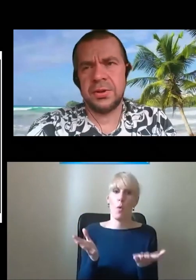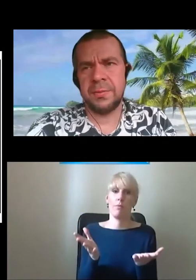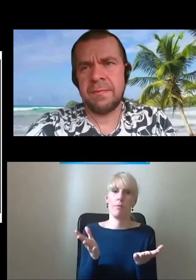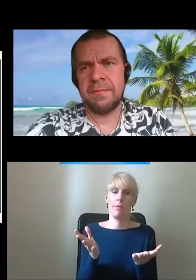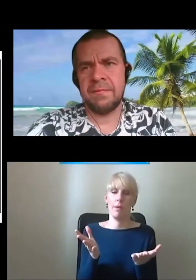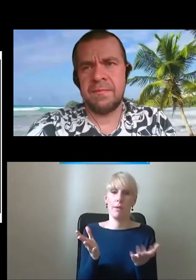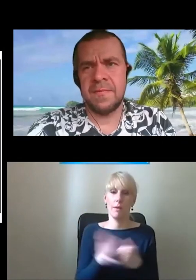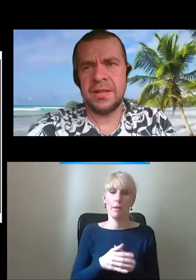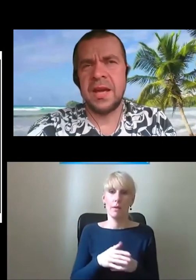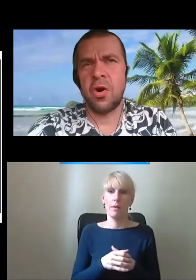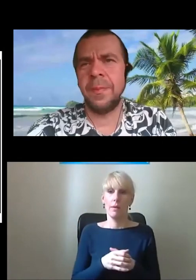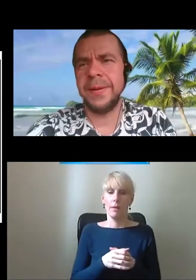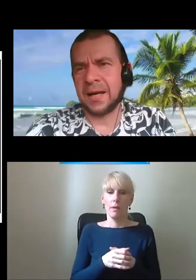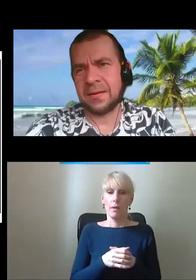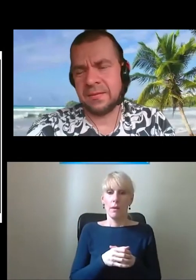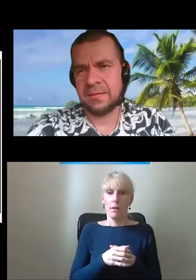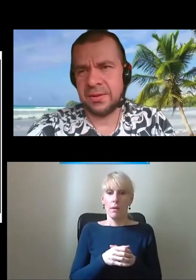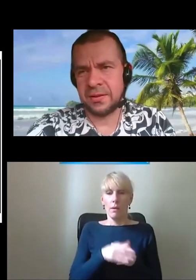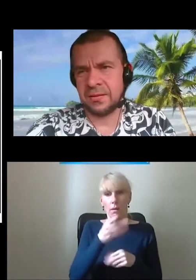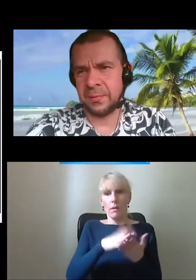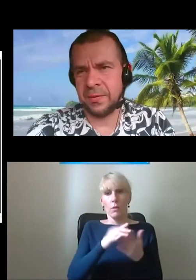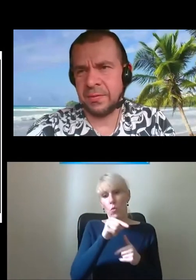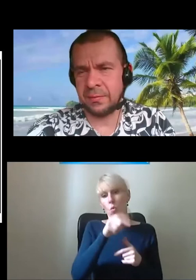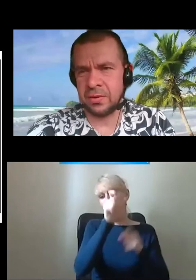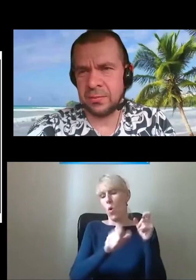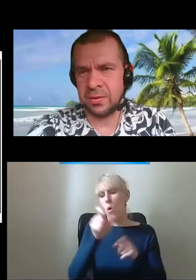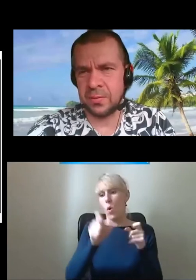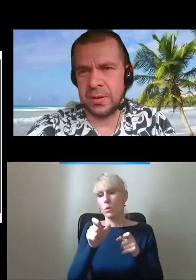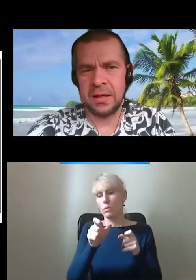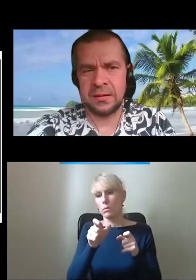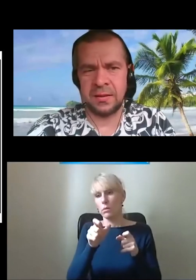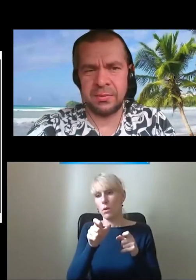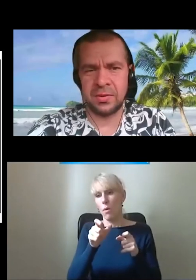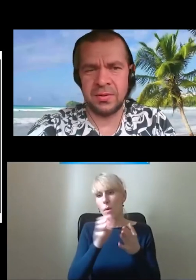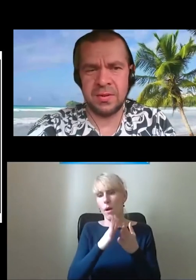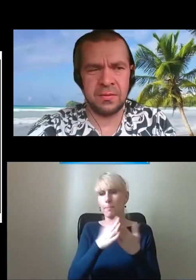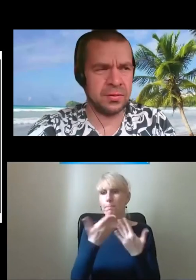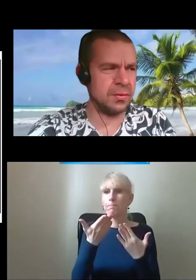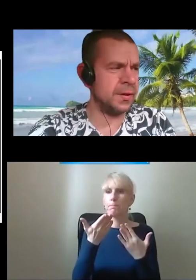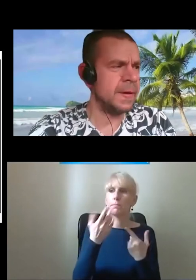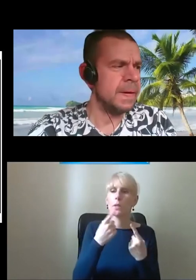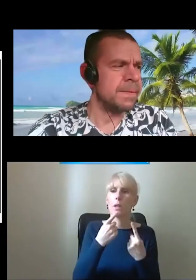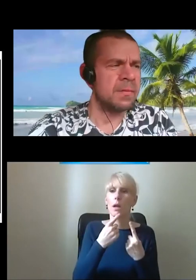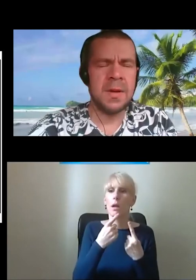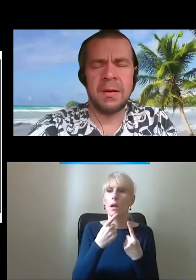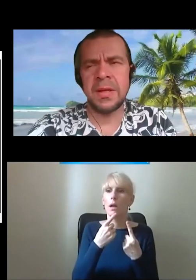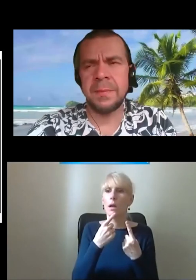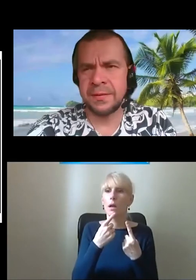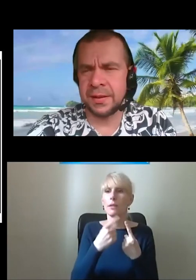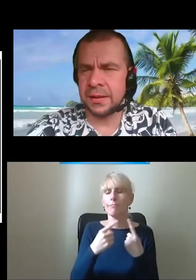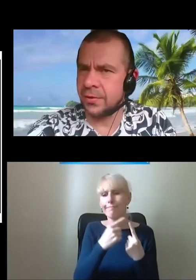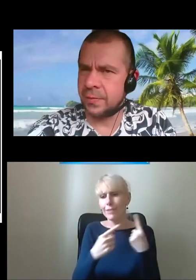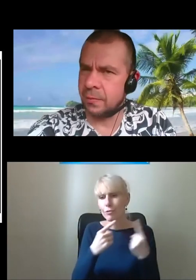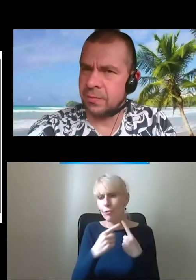że osoba mniej obyta, że tak to powiem, nie wiem, czy to dobrze brzmi, ale takie przychodzi mi słowo do głowy, miałaby